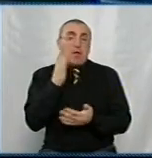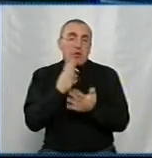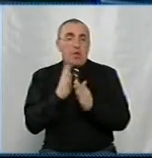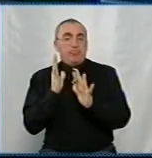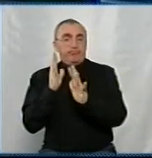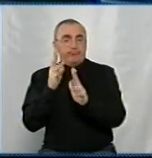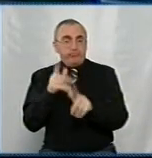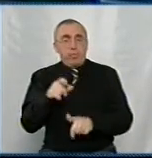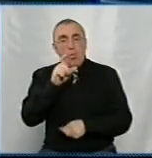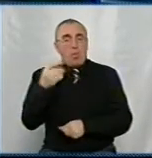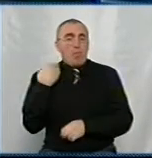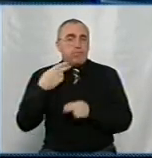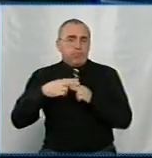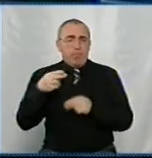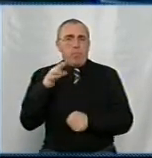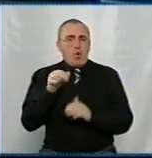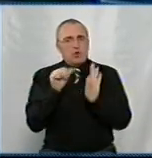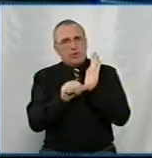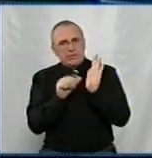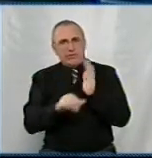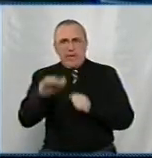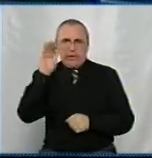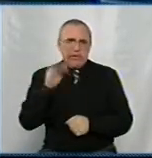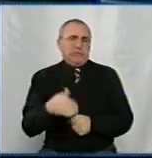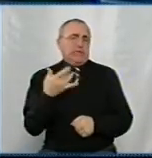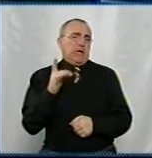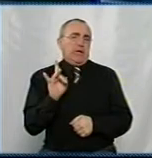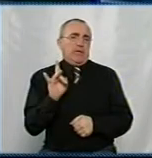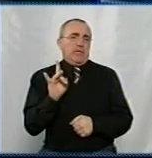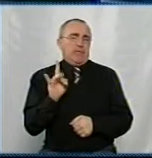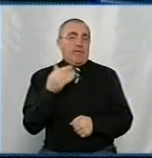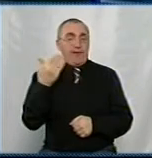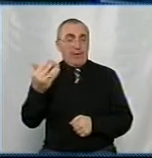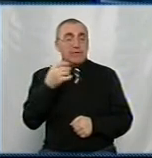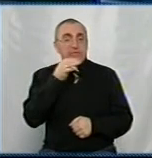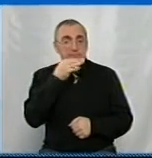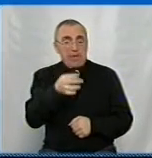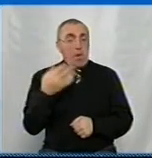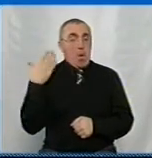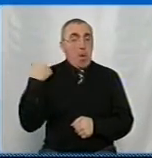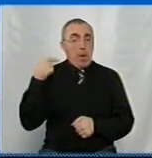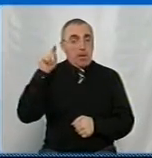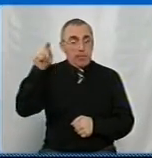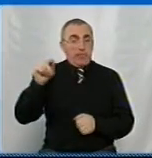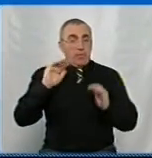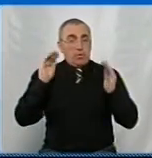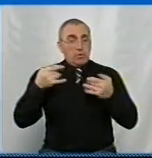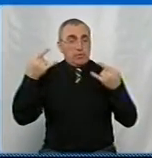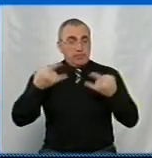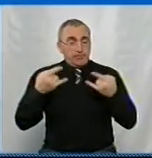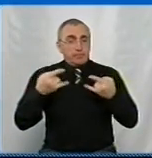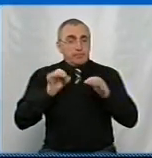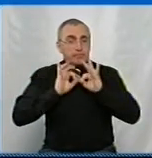черга, де люди боргують по 60 тисяч гривень. До речі, ви сказали про Олександрію і в сюжеті про Лунало